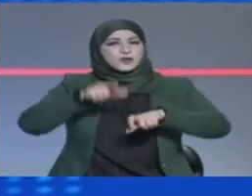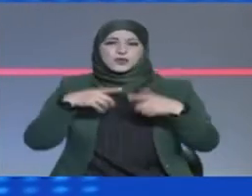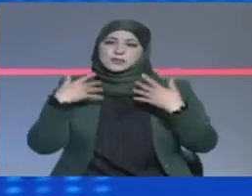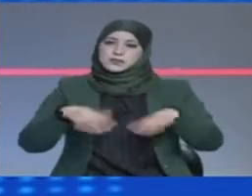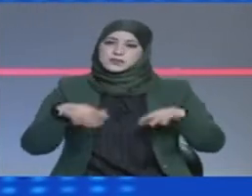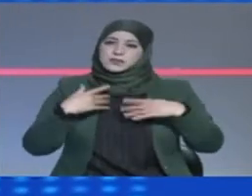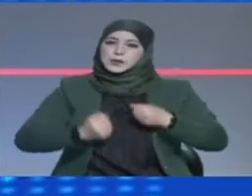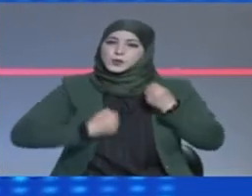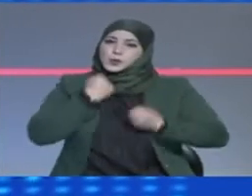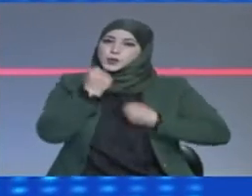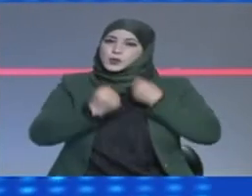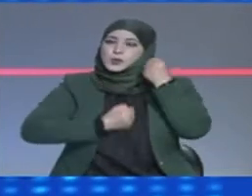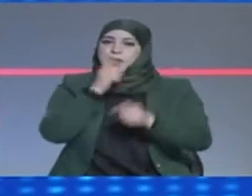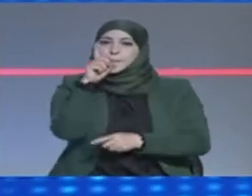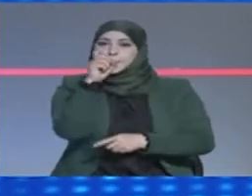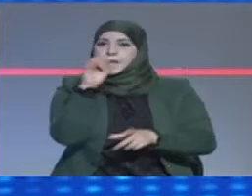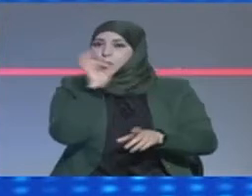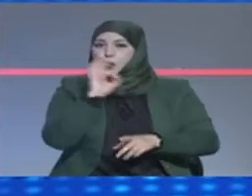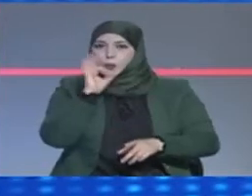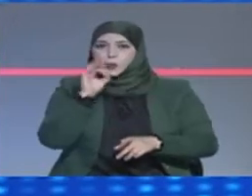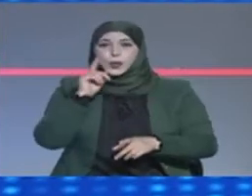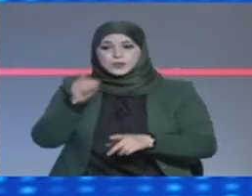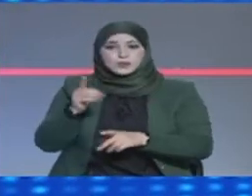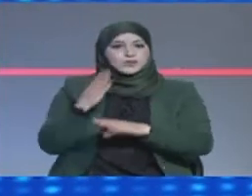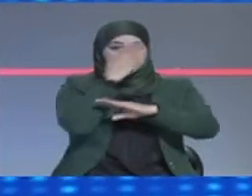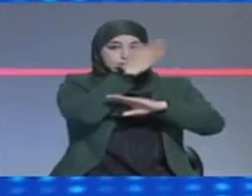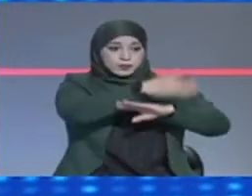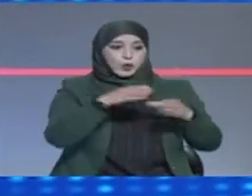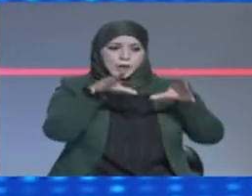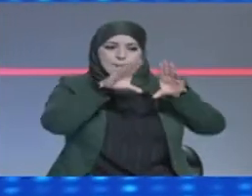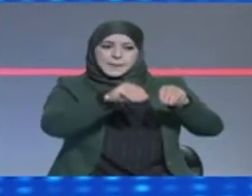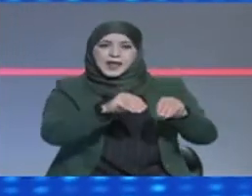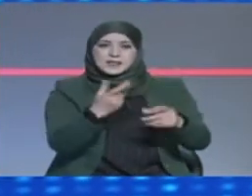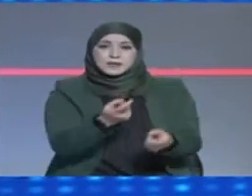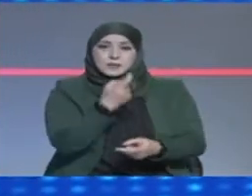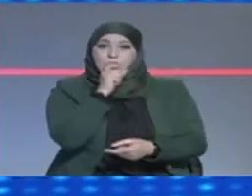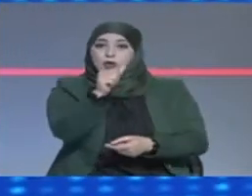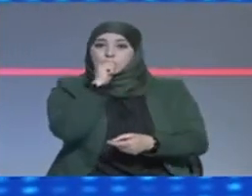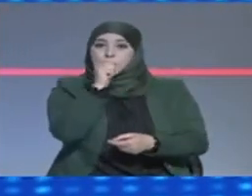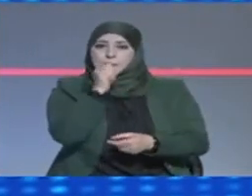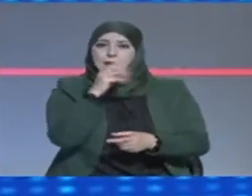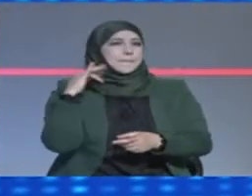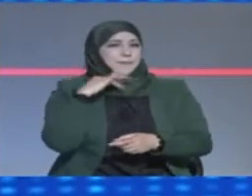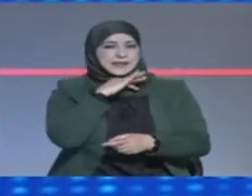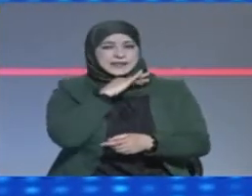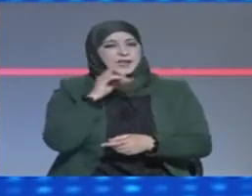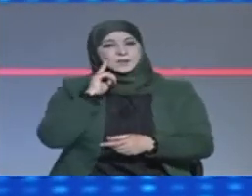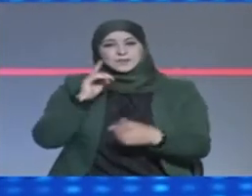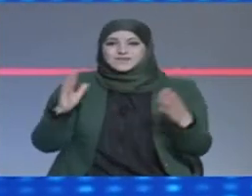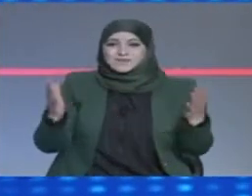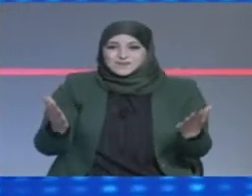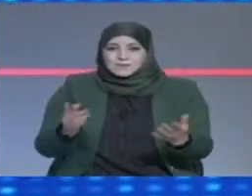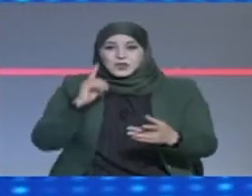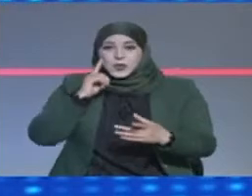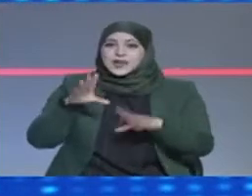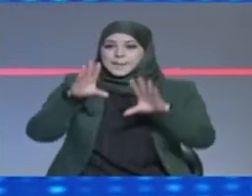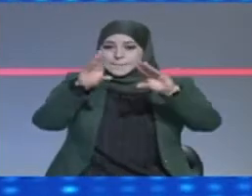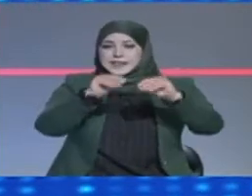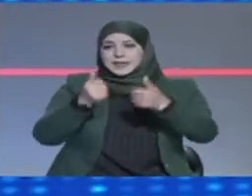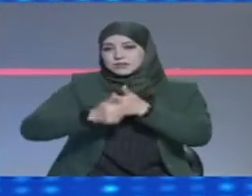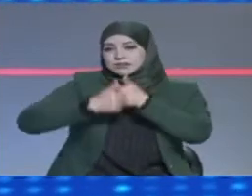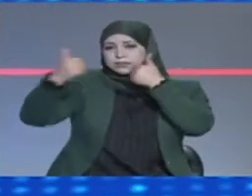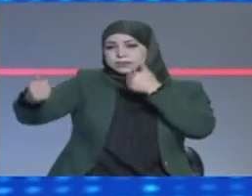ويلجأون إلى عين لا تتوفر فيها أدنى شروط الصحة للتزود بالماء وهي المنطقة التي تبعد